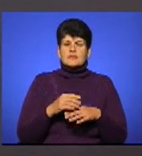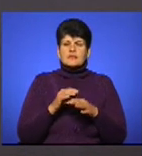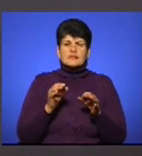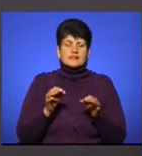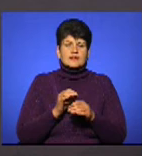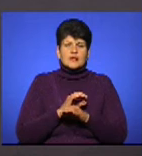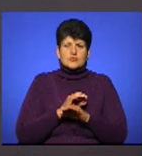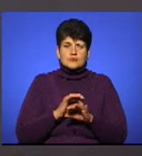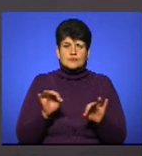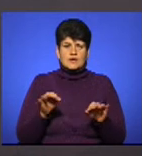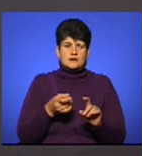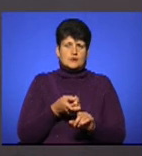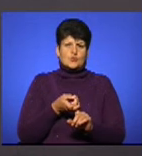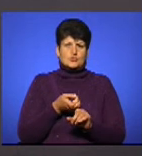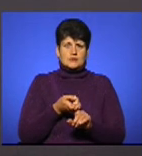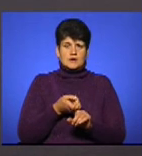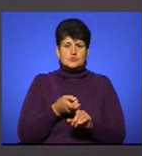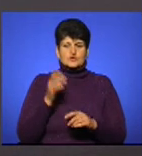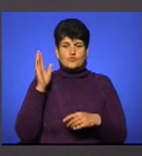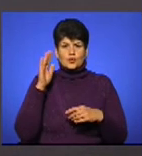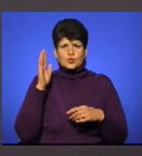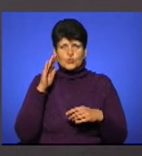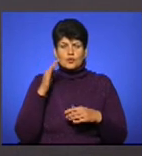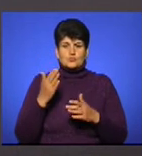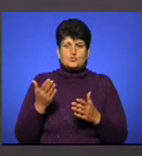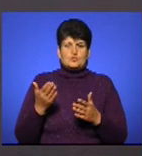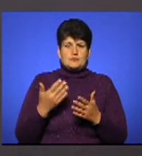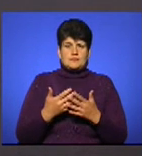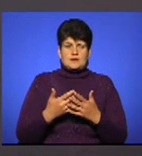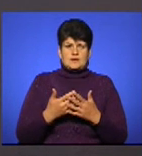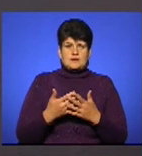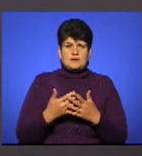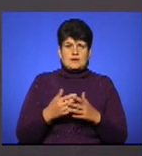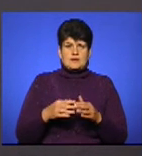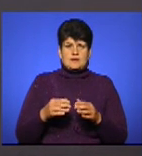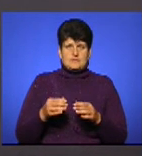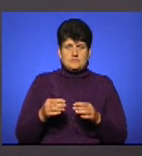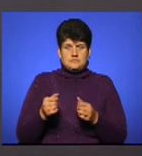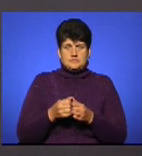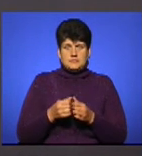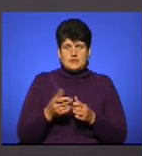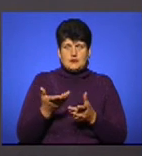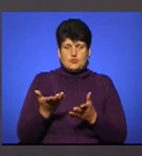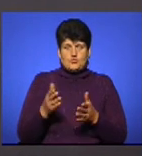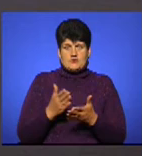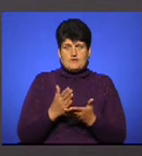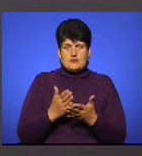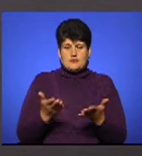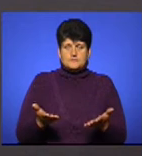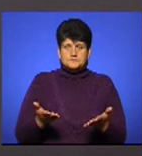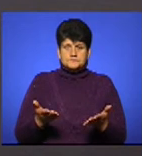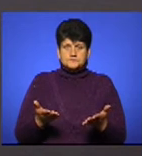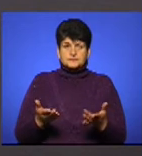допускати контакту з тою ж водою, з водойми, на березі якого і ви знаходитеся.